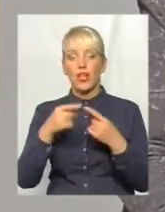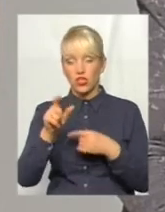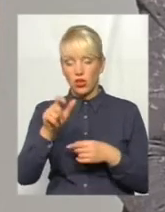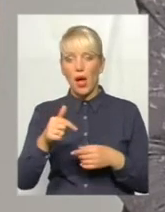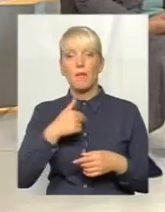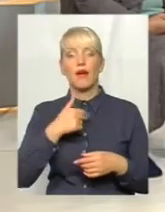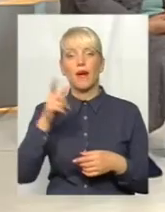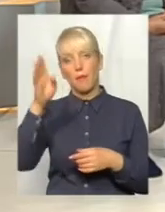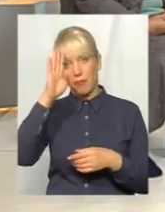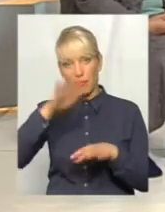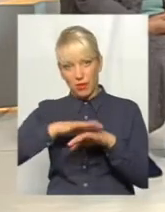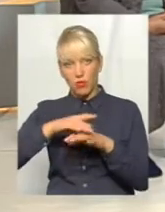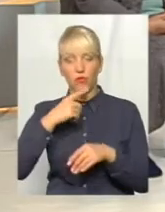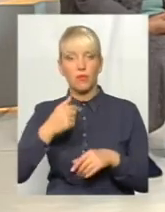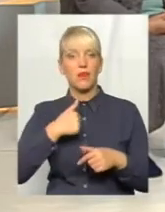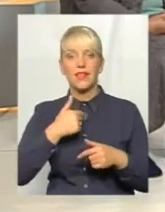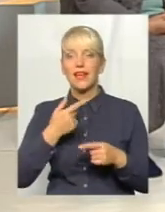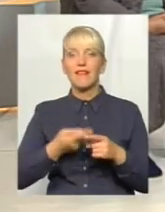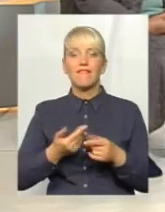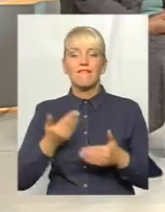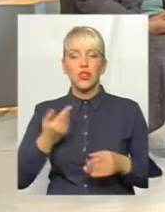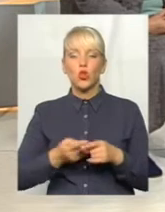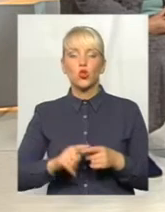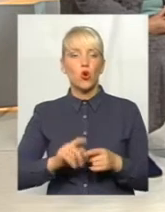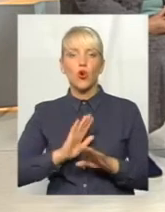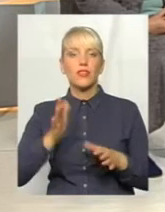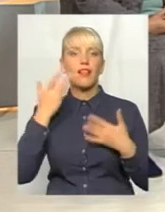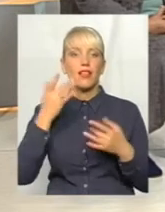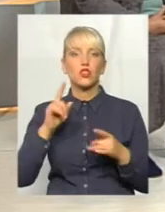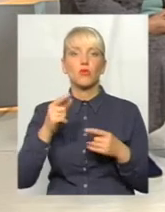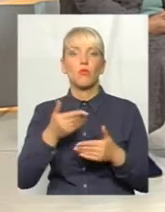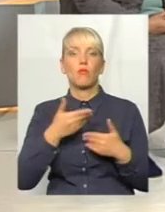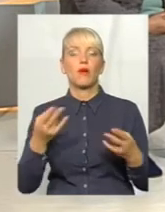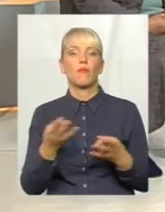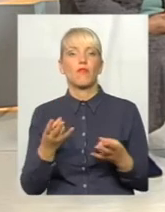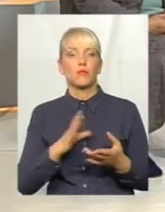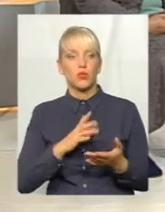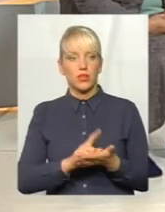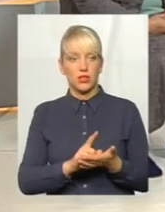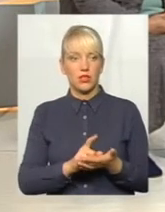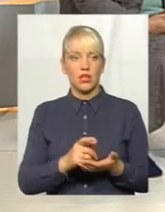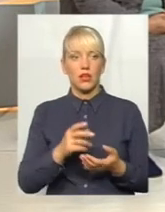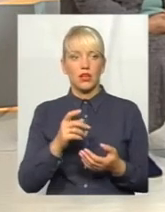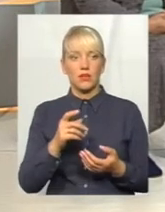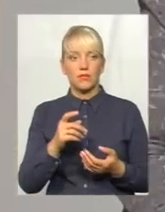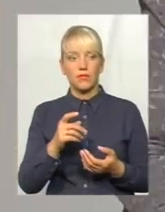легше. І відповідати за це, чому ми мали, а не другі люди, які зробили цей злочин, де